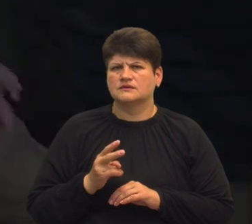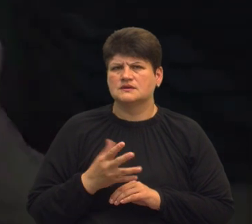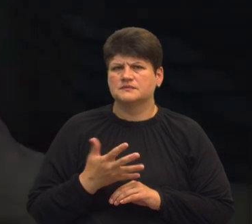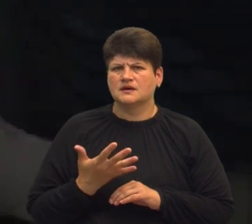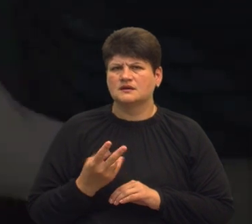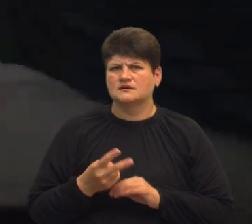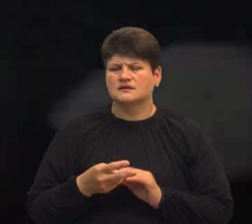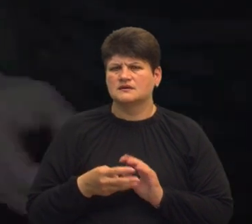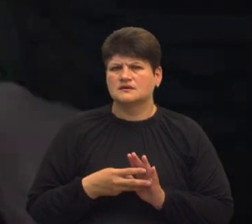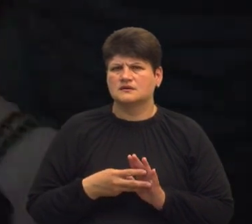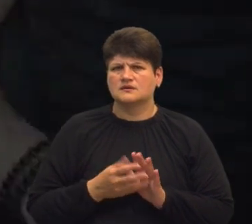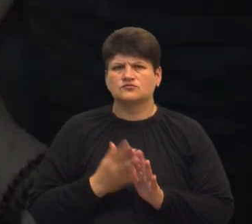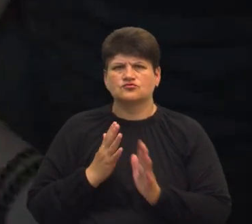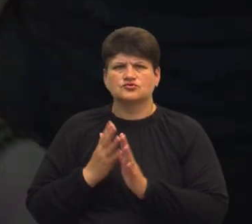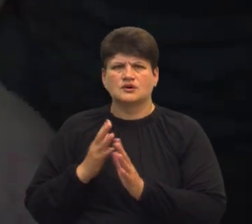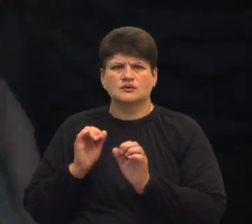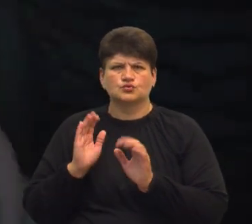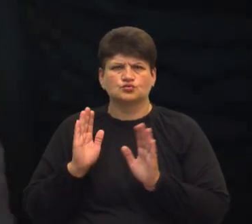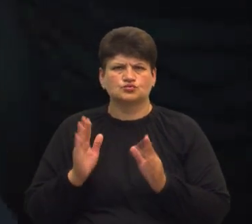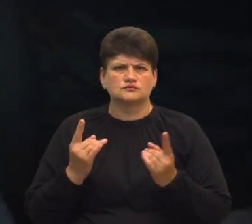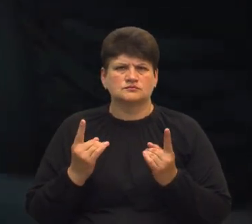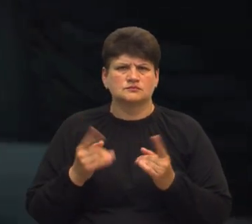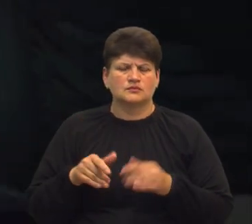Просто черги можуть бути набагато цей.